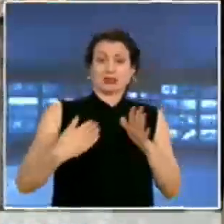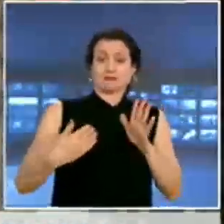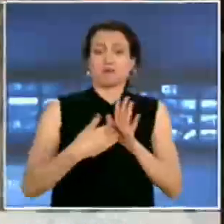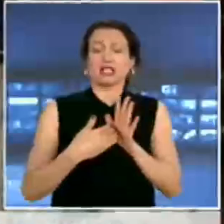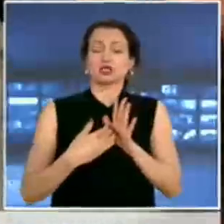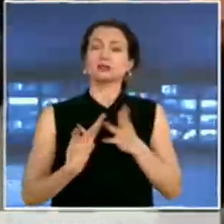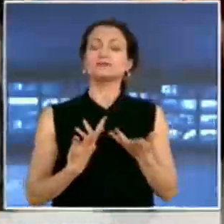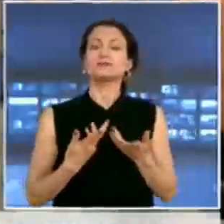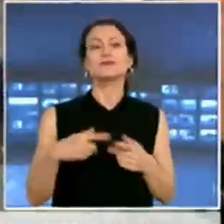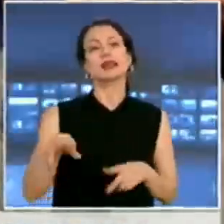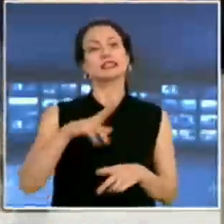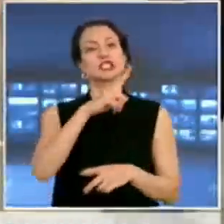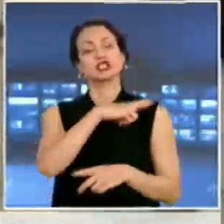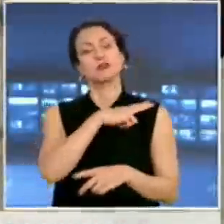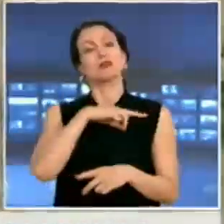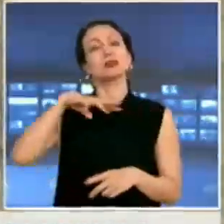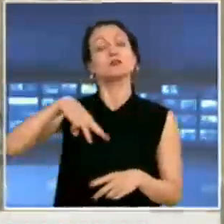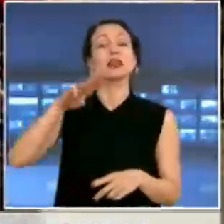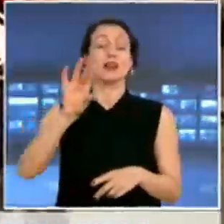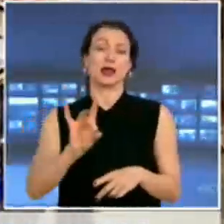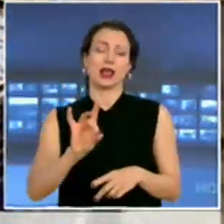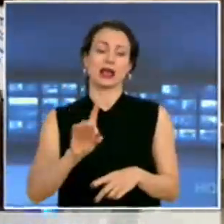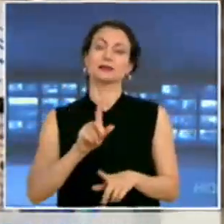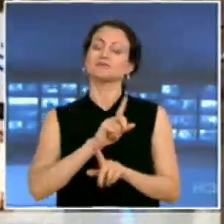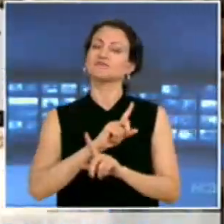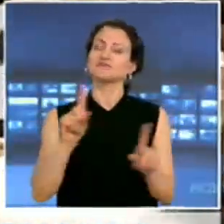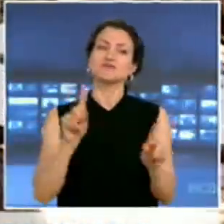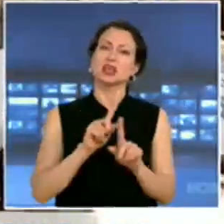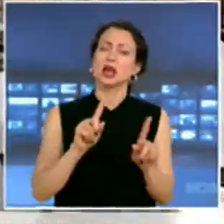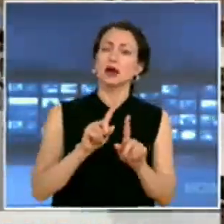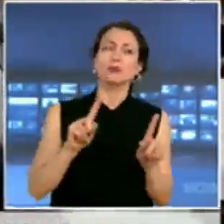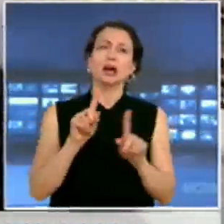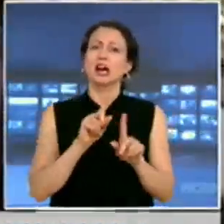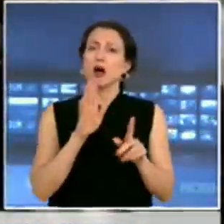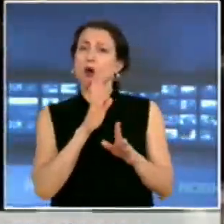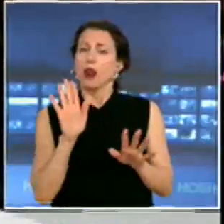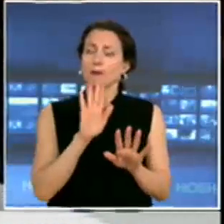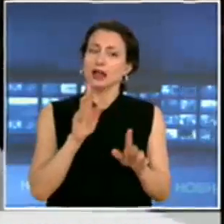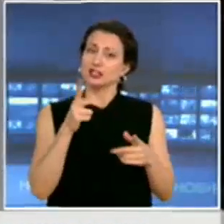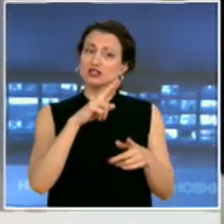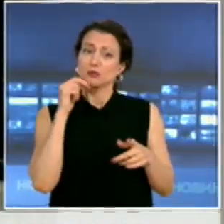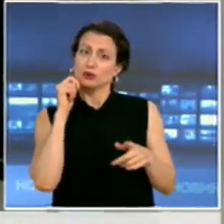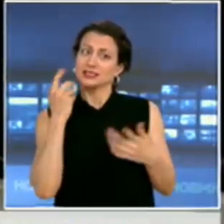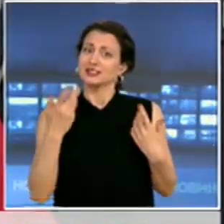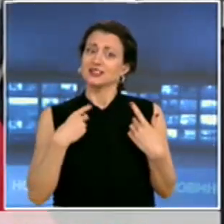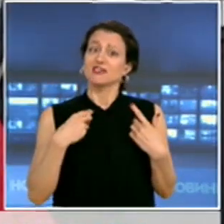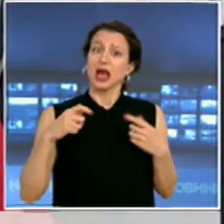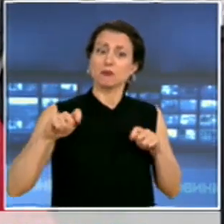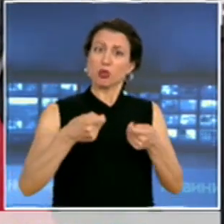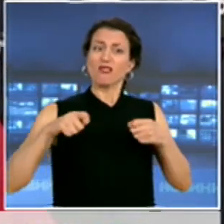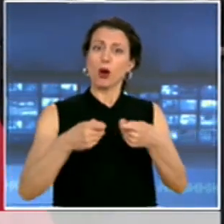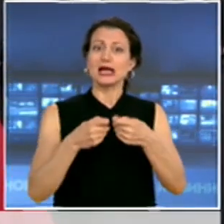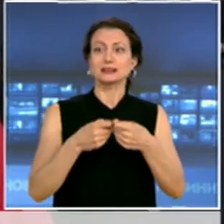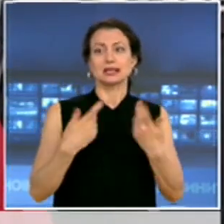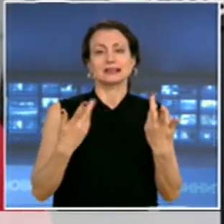Мевере няма съмнение, че колегите им с нощи са станали обект на провокации, въпреки инструкциите да не употребяват сила. Имаше